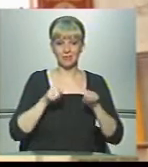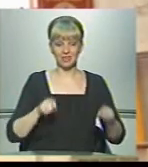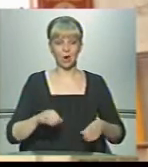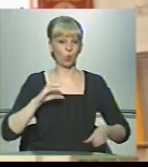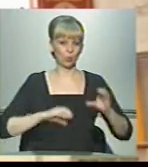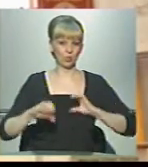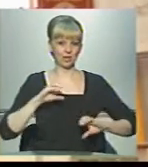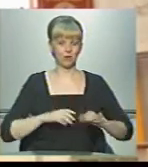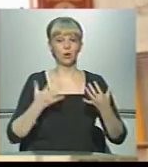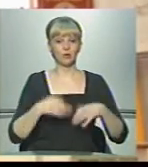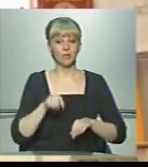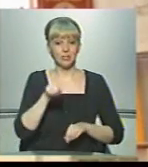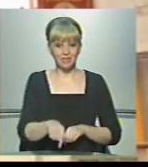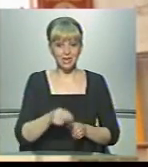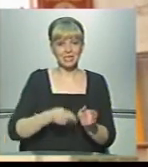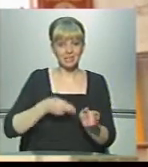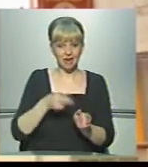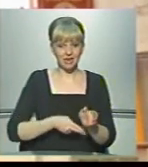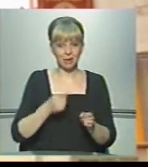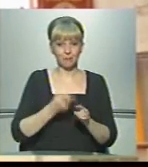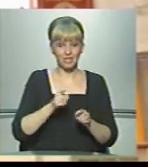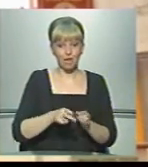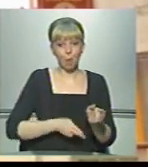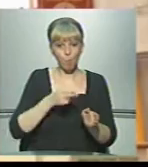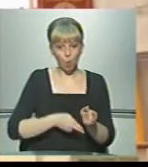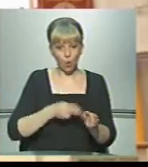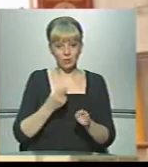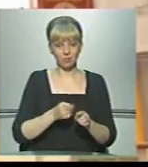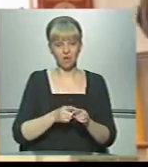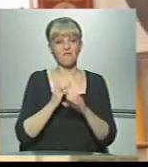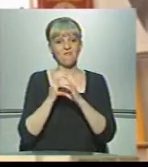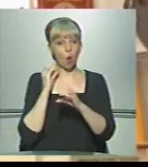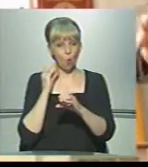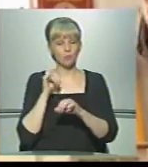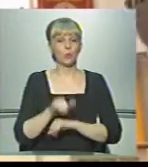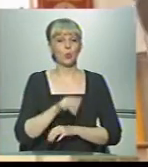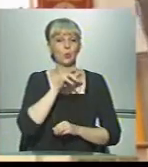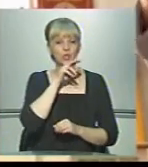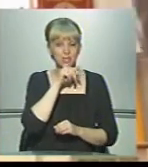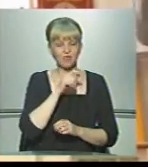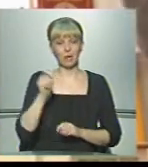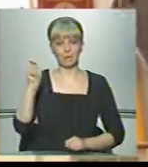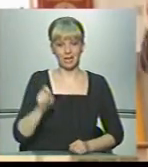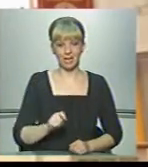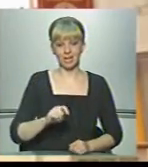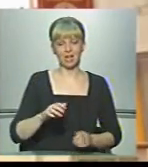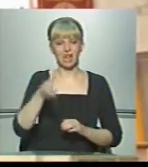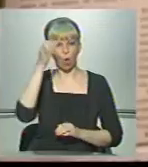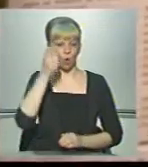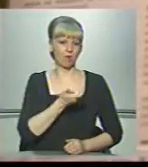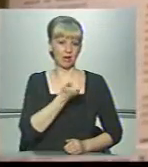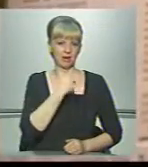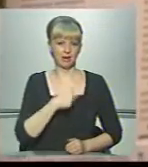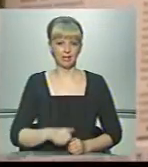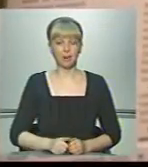університет. І вже цією залізницею, цими потягами, цими вагонами у Чернівці приїхала наукова еліта.